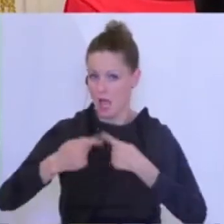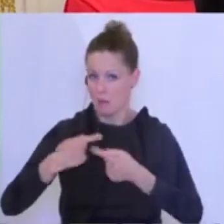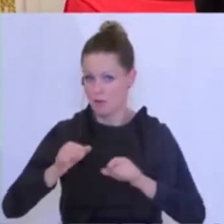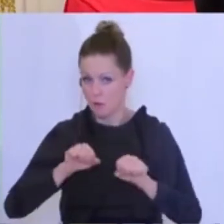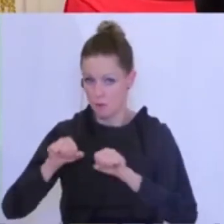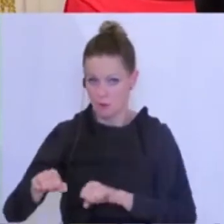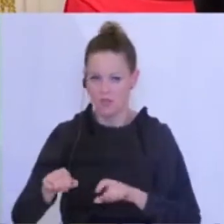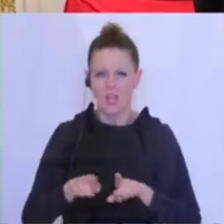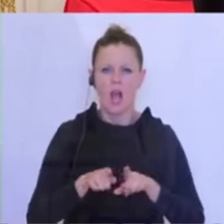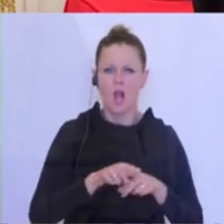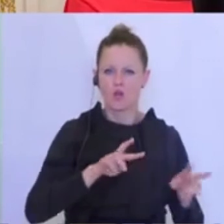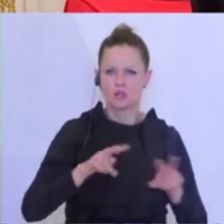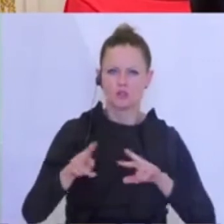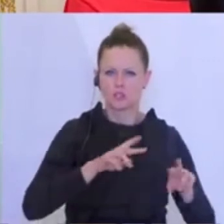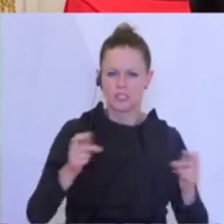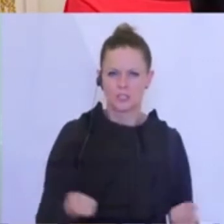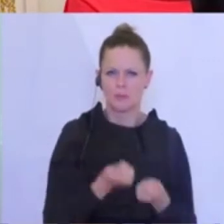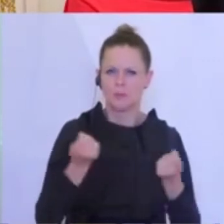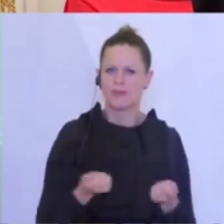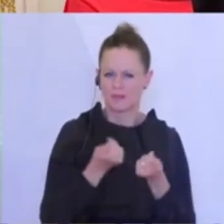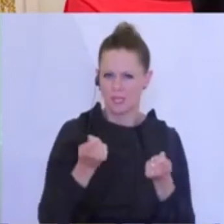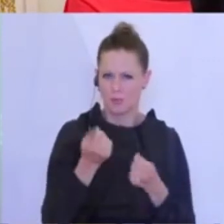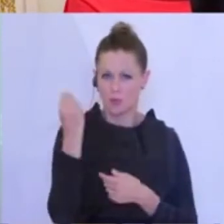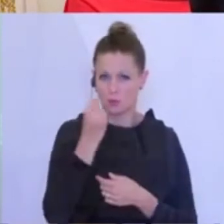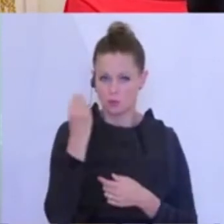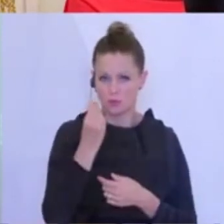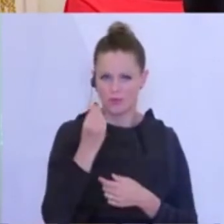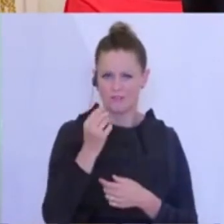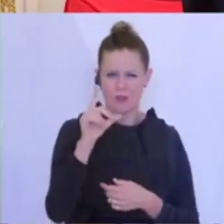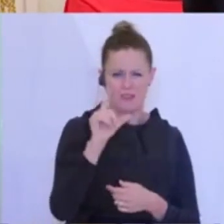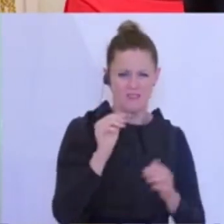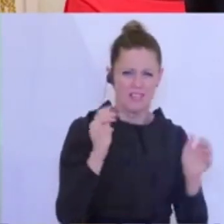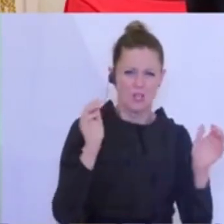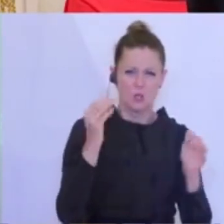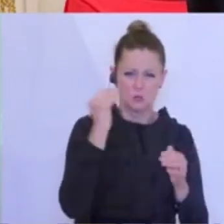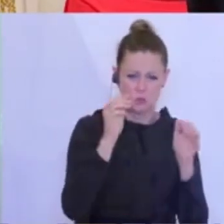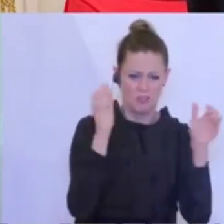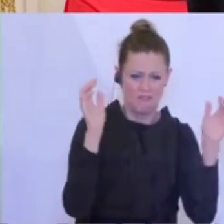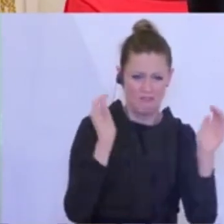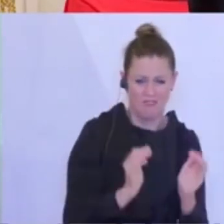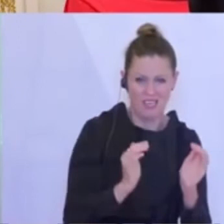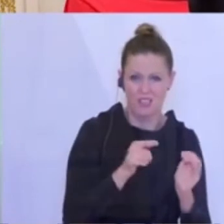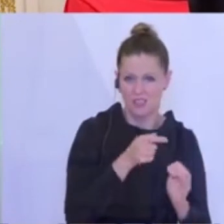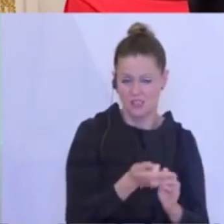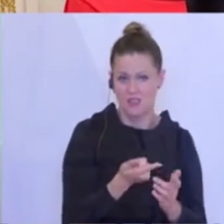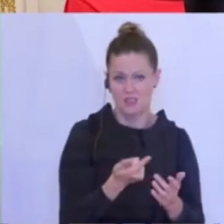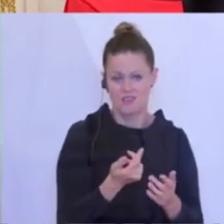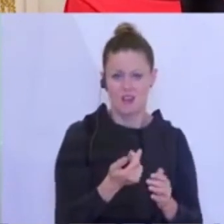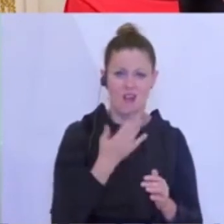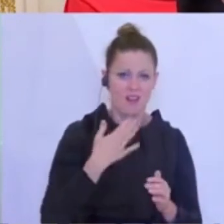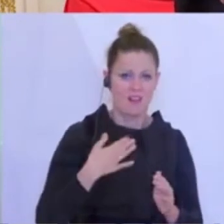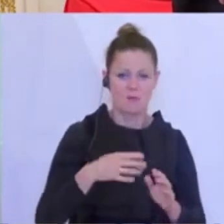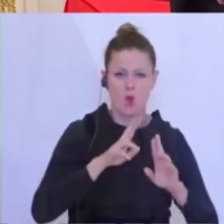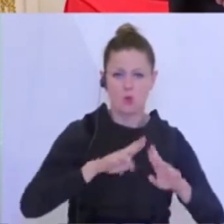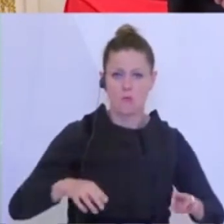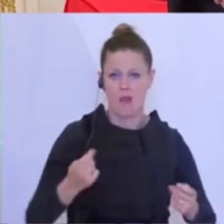Schichtbetrieb in den Schulen, da hören wir von Klein- und Kleinstschulen, dass einige lieber weiterhin den Regelbetrieb führen würden, weil das aufgrund der Schulgröße